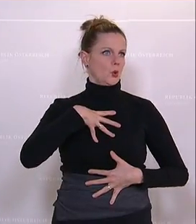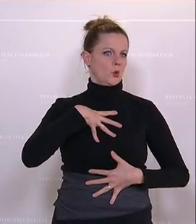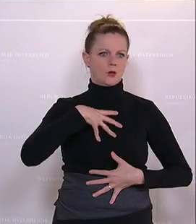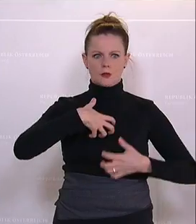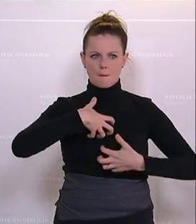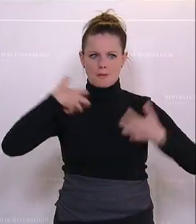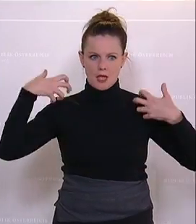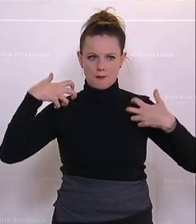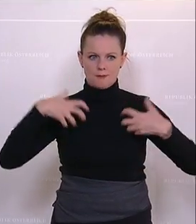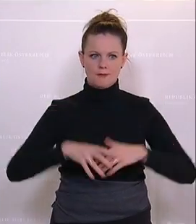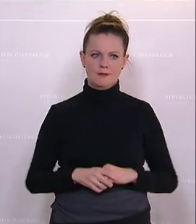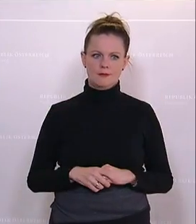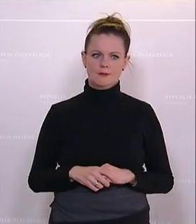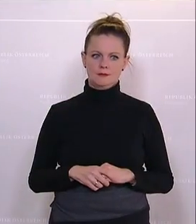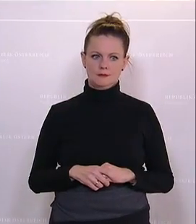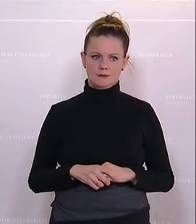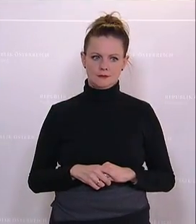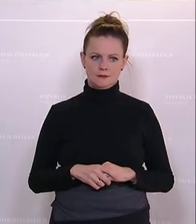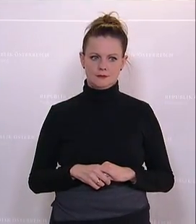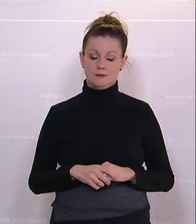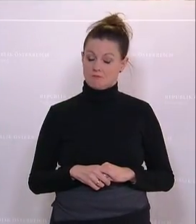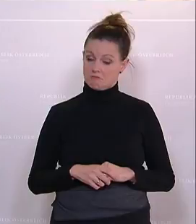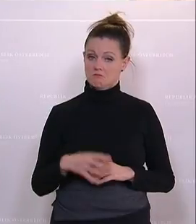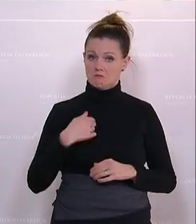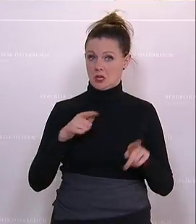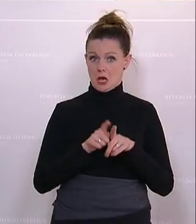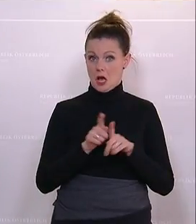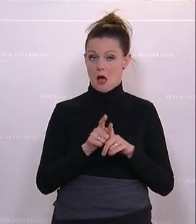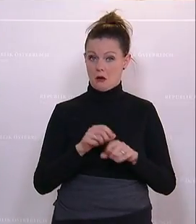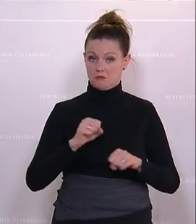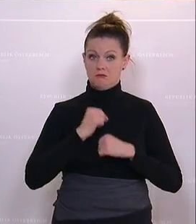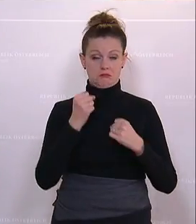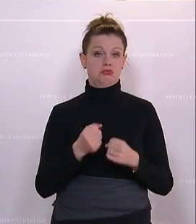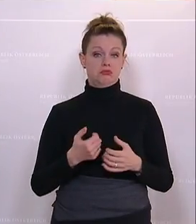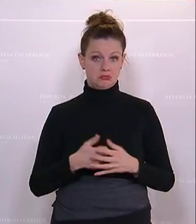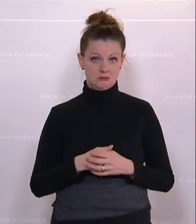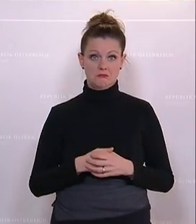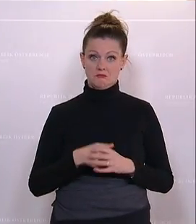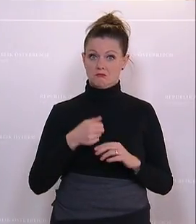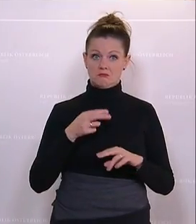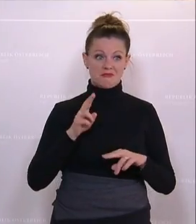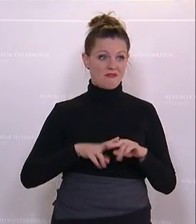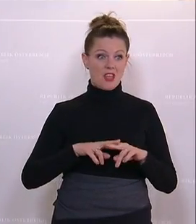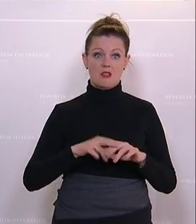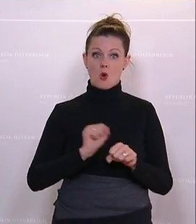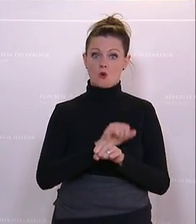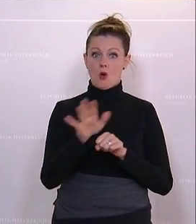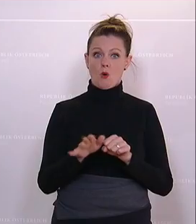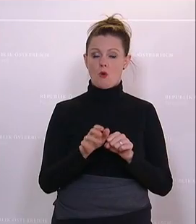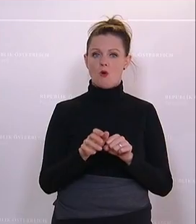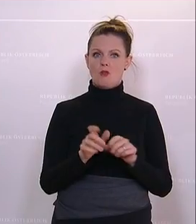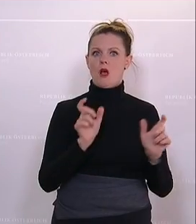erzürnt. Und auch ich, meine Damen und Herren, bin entsetzt. Entsetzt, wenn Corona-Leugner vor